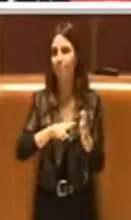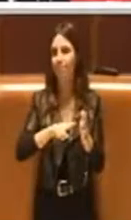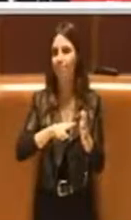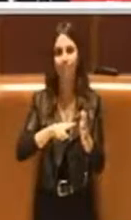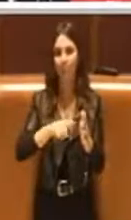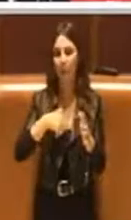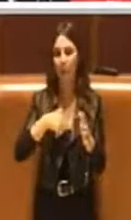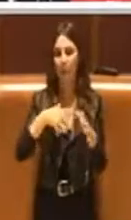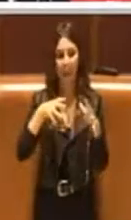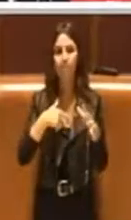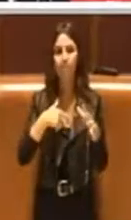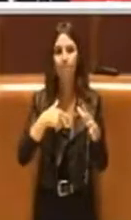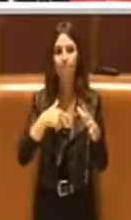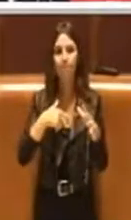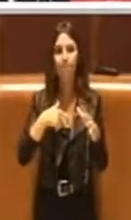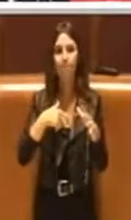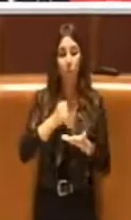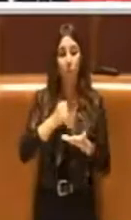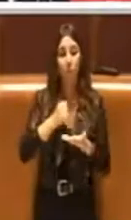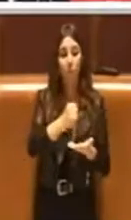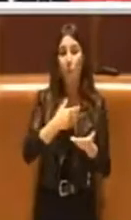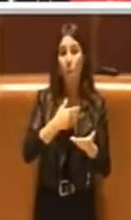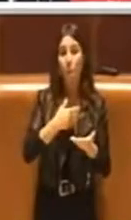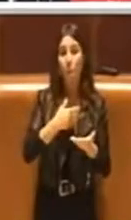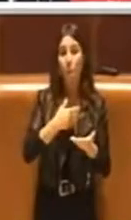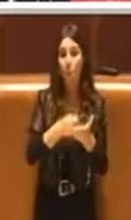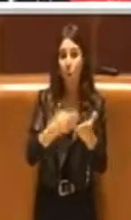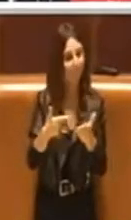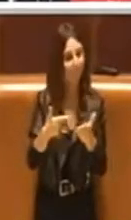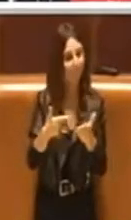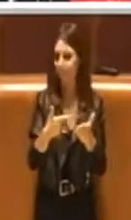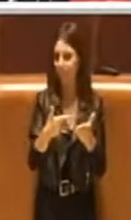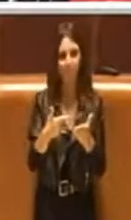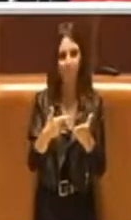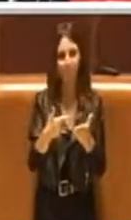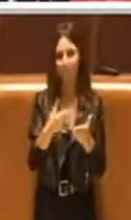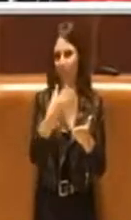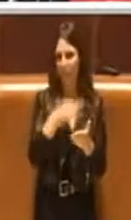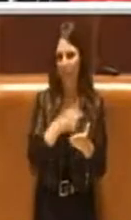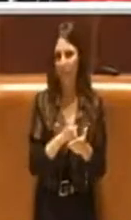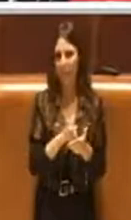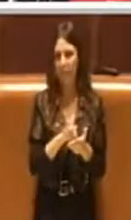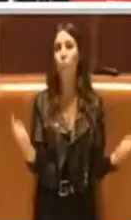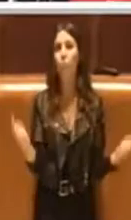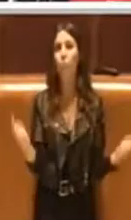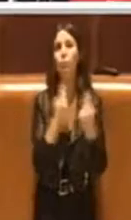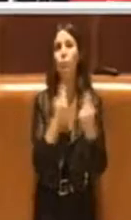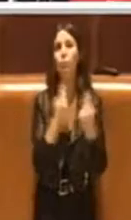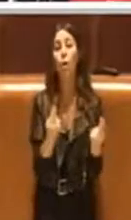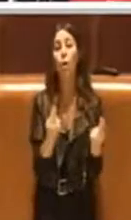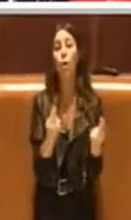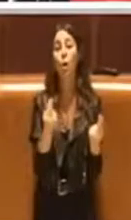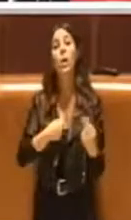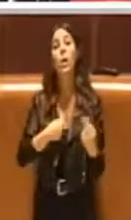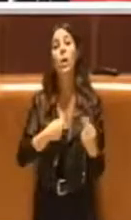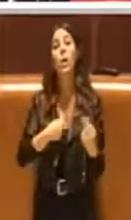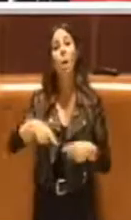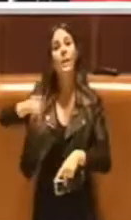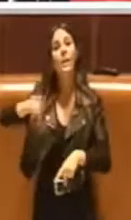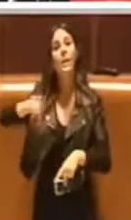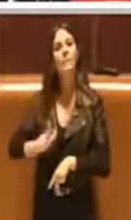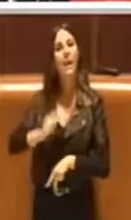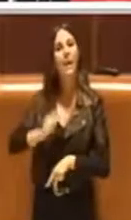impegnare una parte consistente ci auguriamo che una parte del non impegnato possa